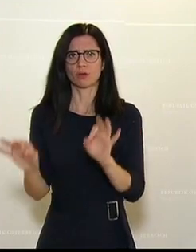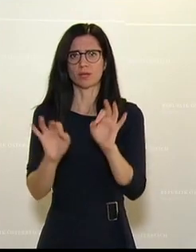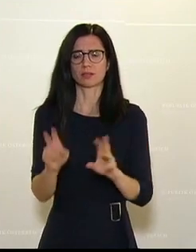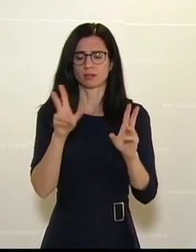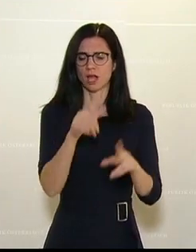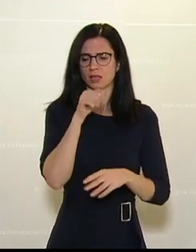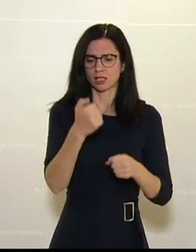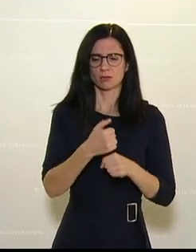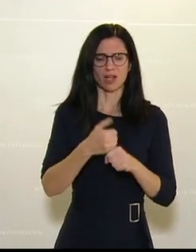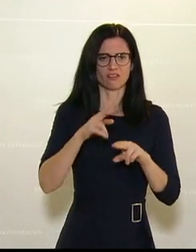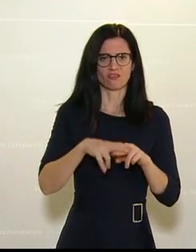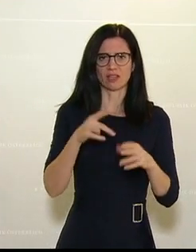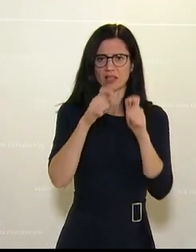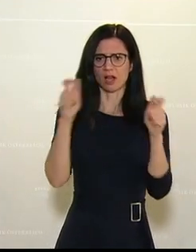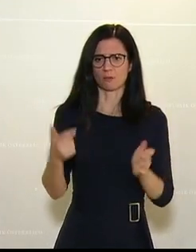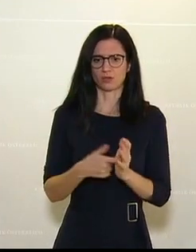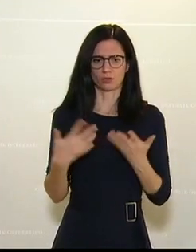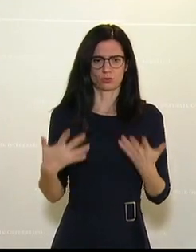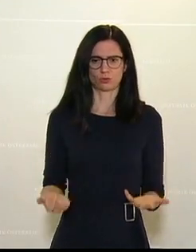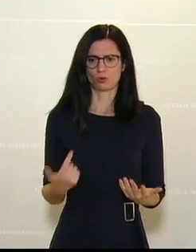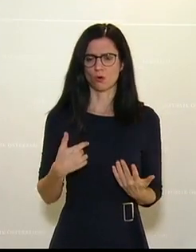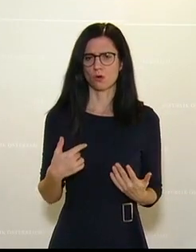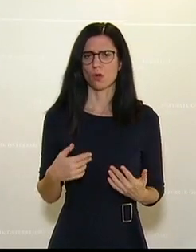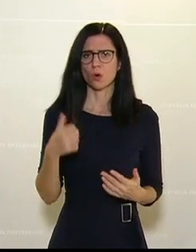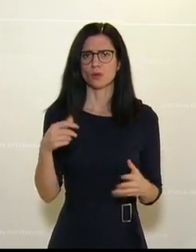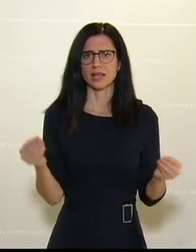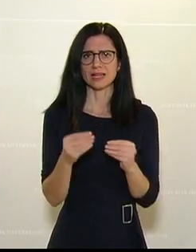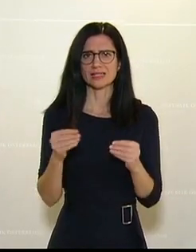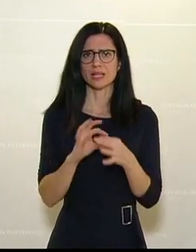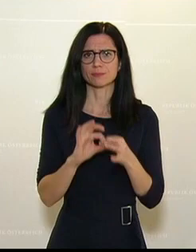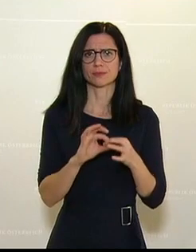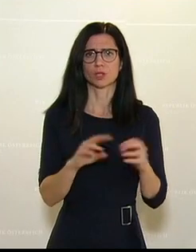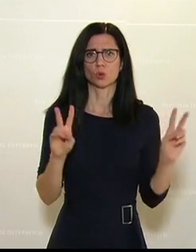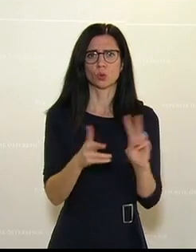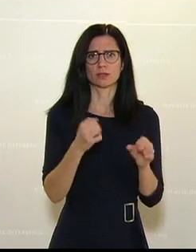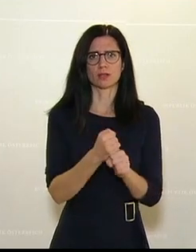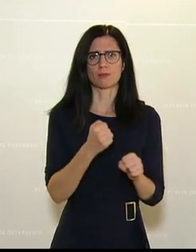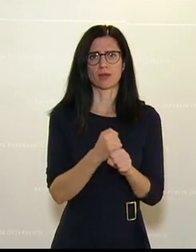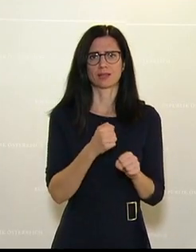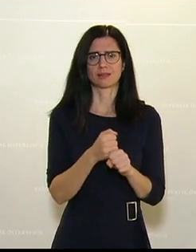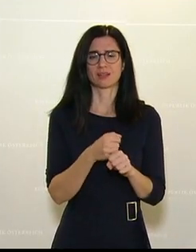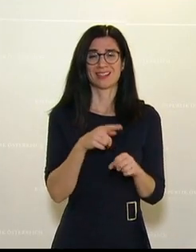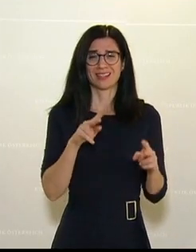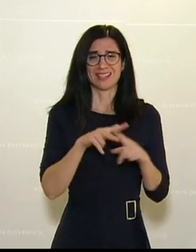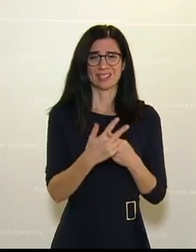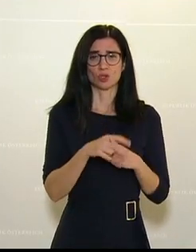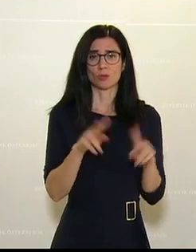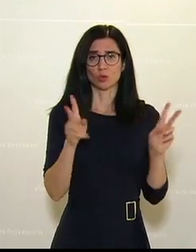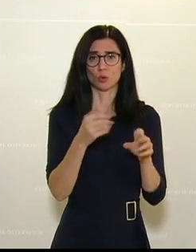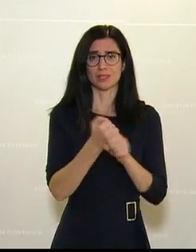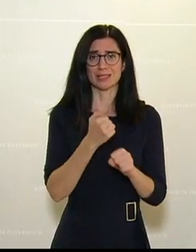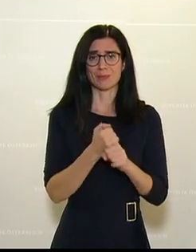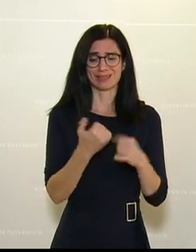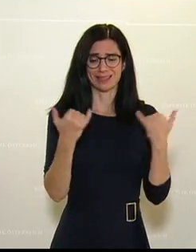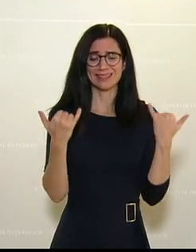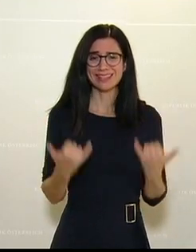nicht tun, wenn die Voraussetzungen nicht da sind. Und ein Wort zur Kurzarbeit. Auch dieses Instrument greift jetzt in